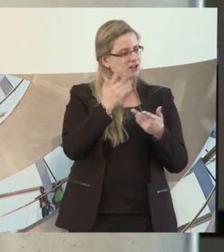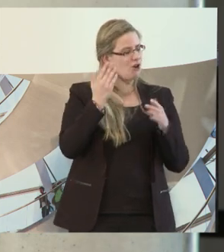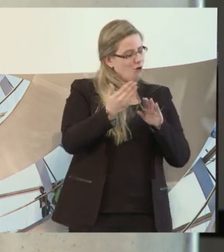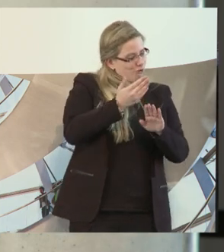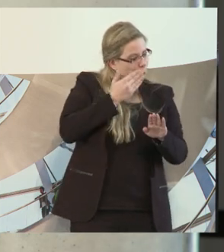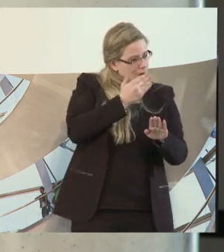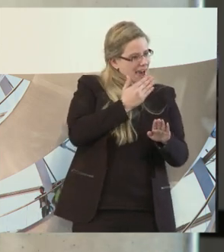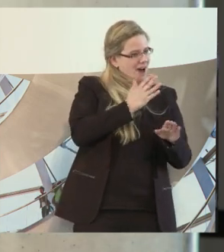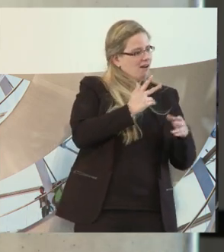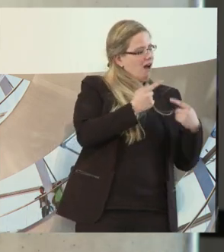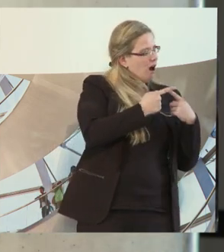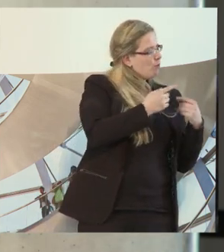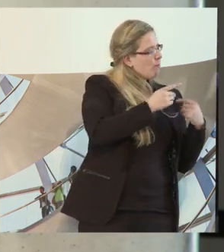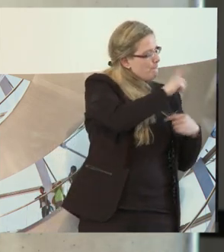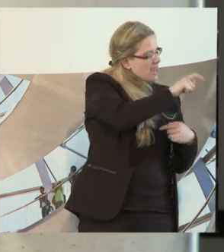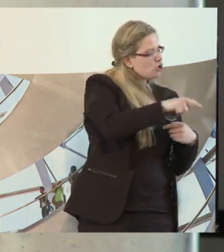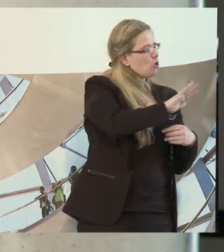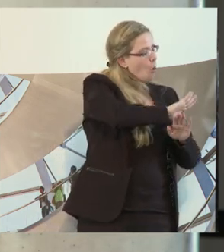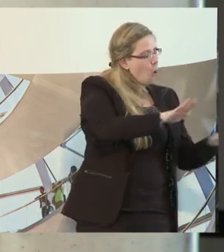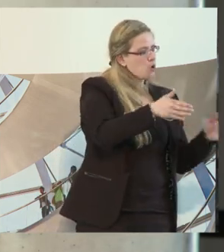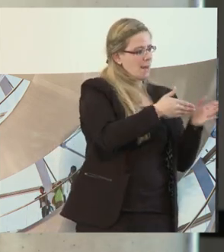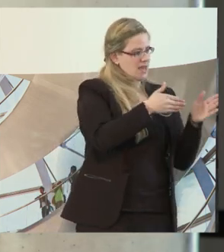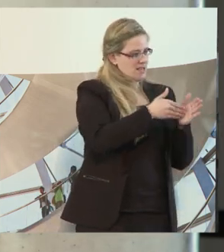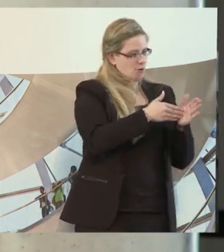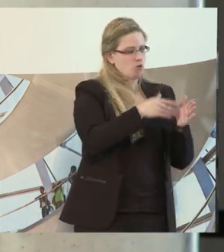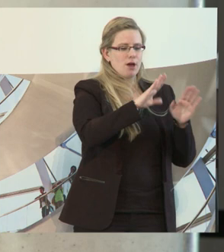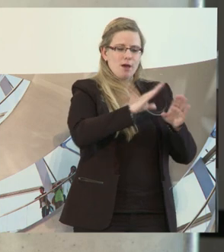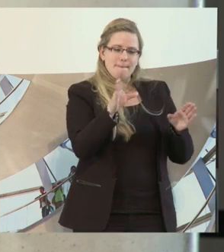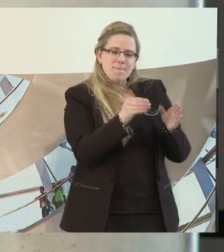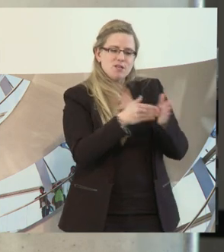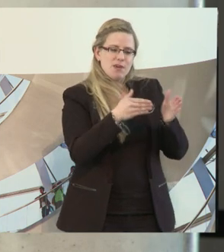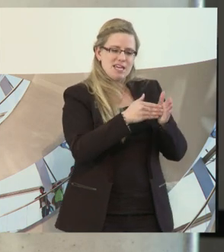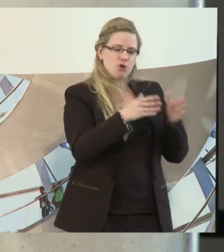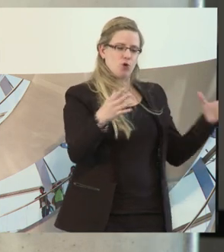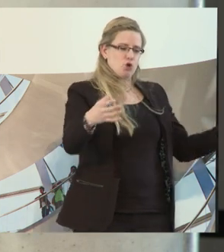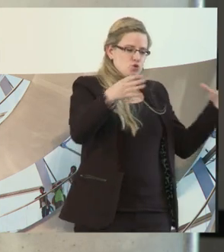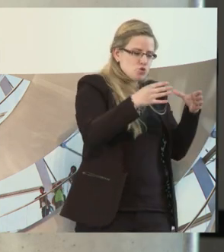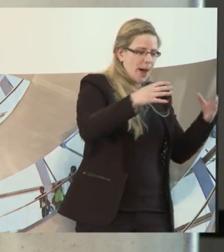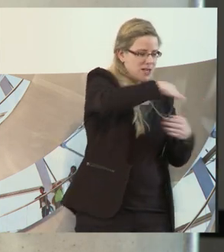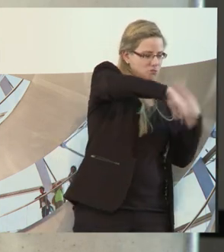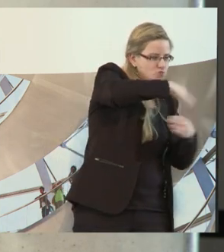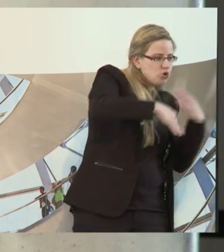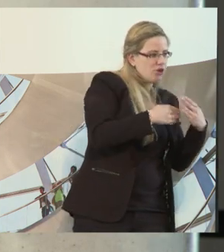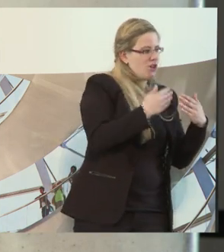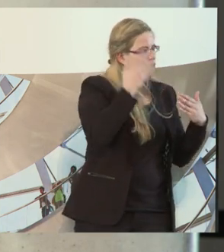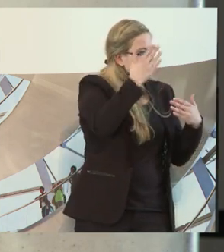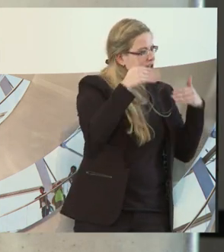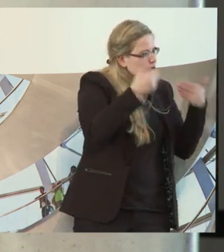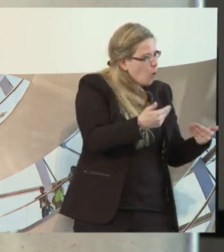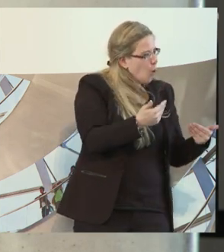mit gesunden, mit nichtbehinderten Menschen. Und ich finde das ein bisschen schade, wenn Politiker das immer so anführen. Und ich hoffe, dass ihr